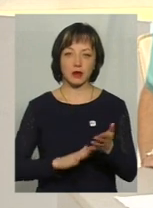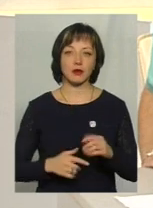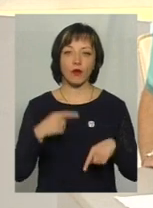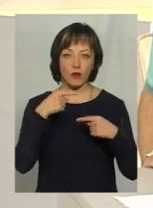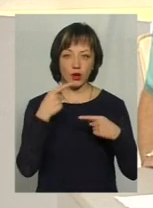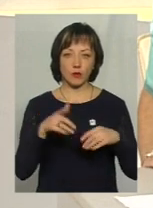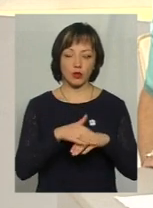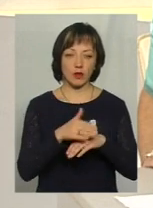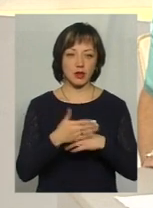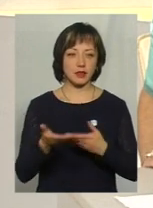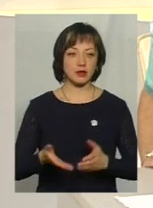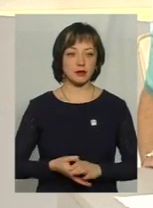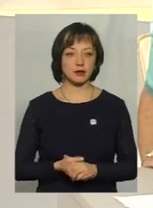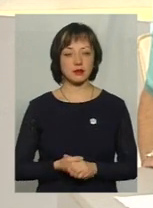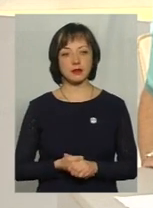будь ласка.